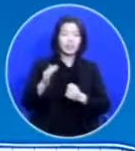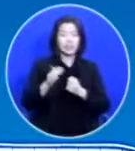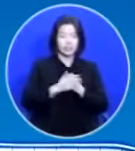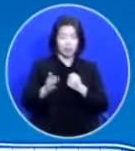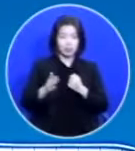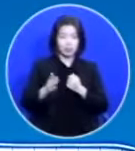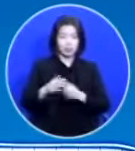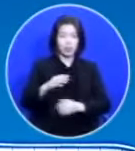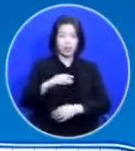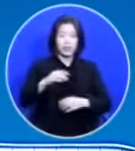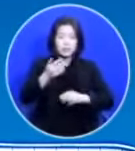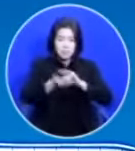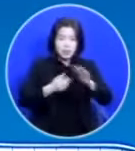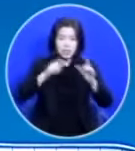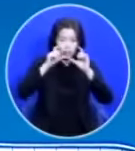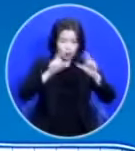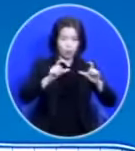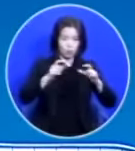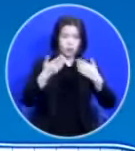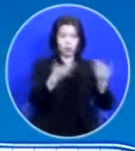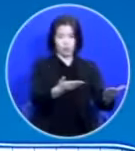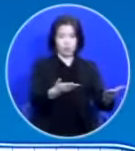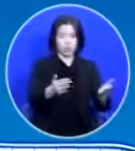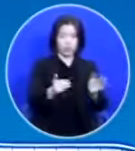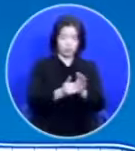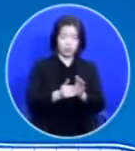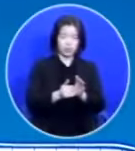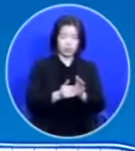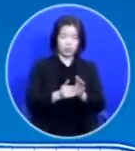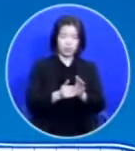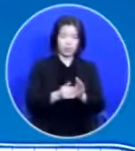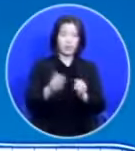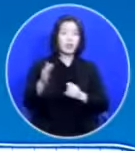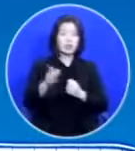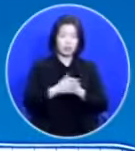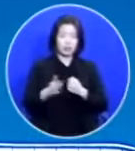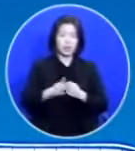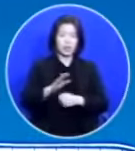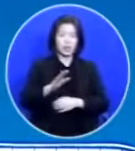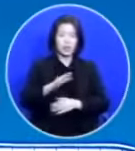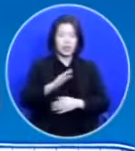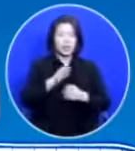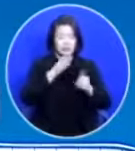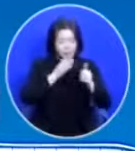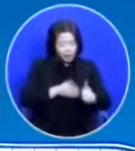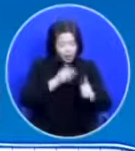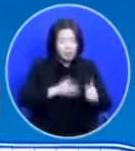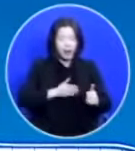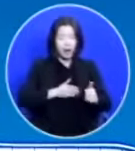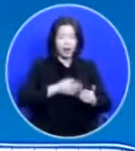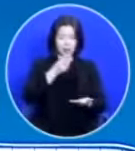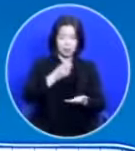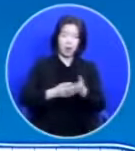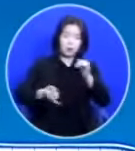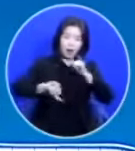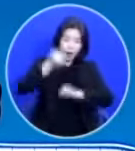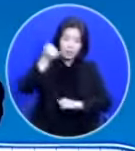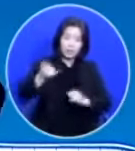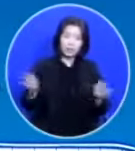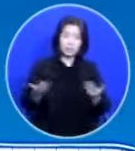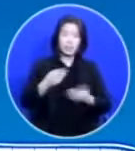경고를 하신 거예요 그래서 제발 이 율법을 어기는 일이 없도록 하라고